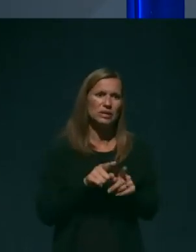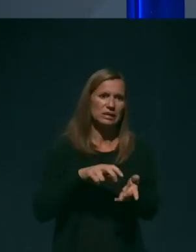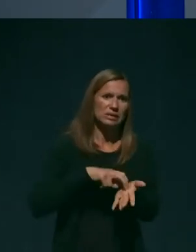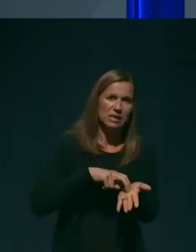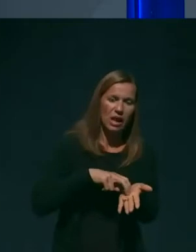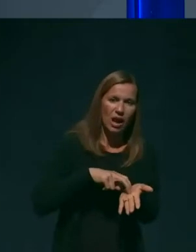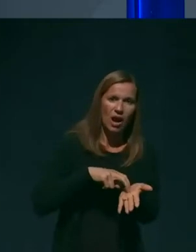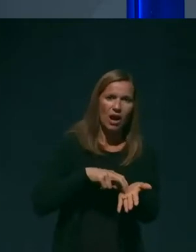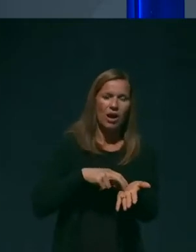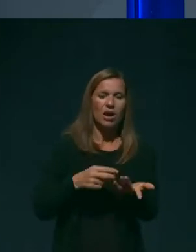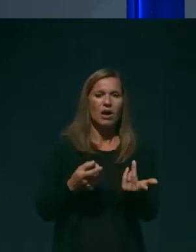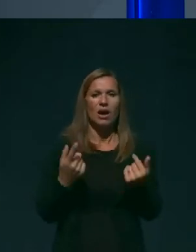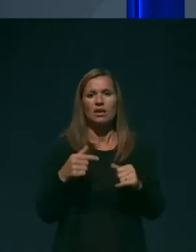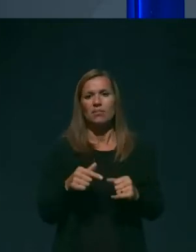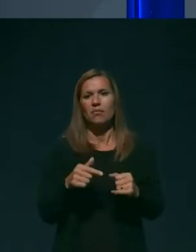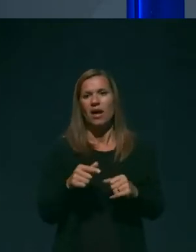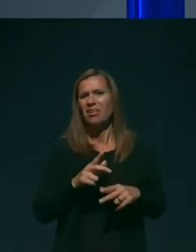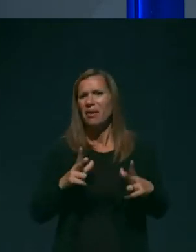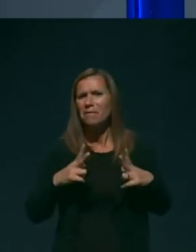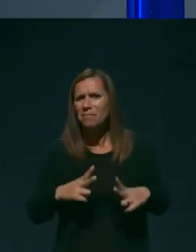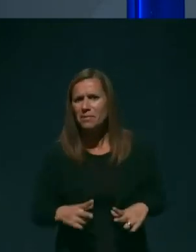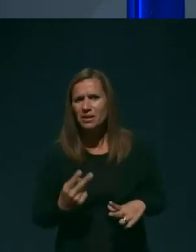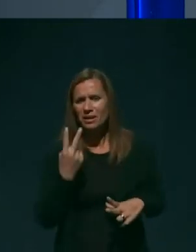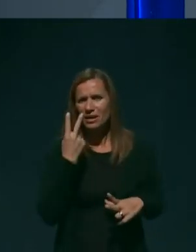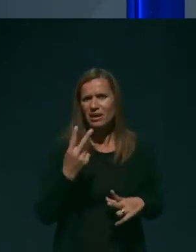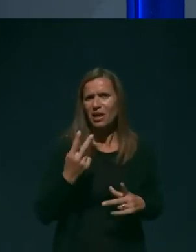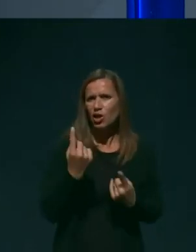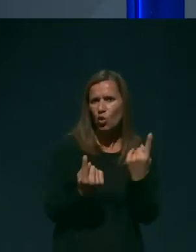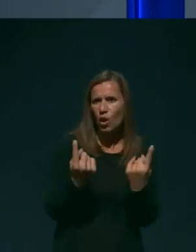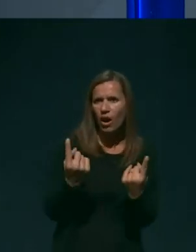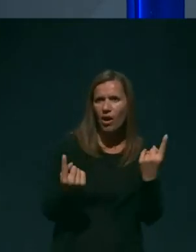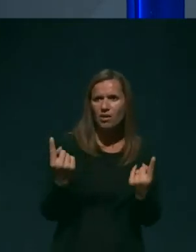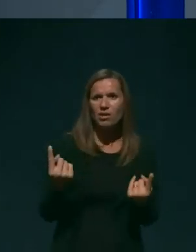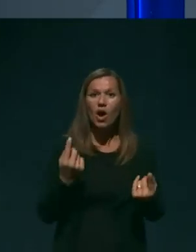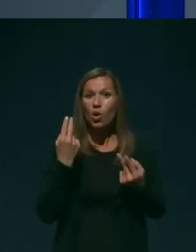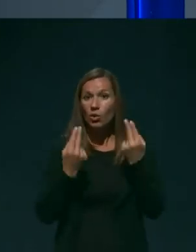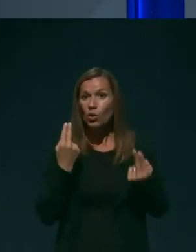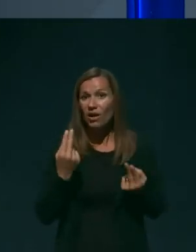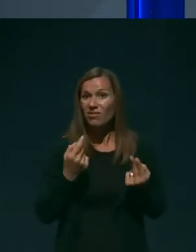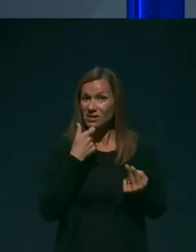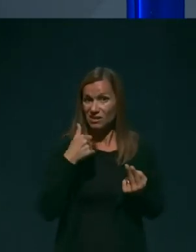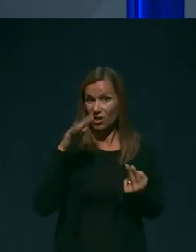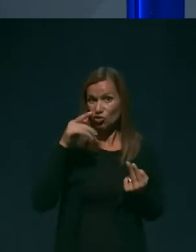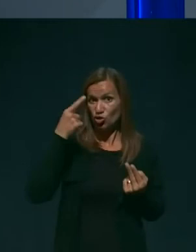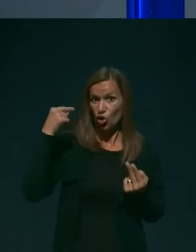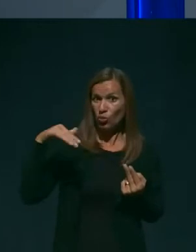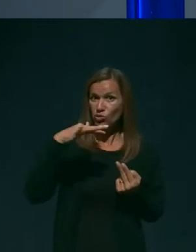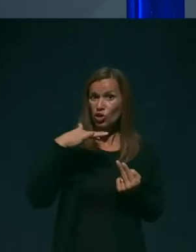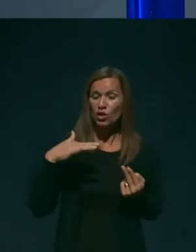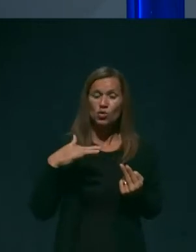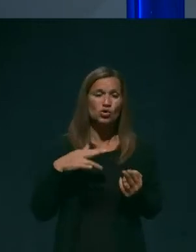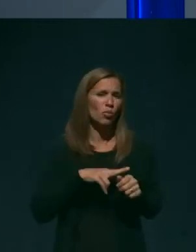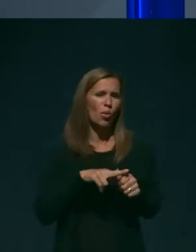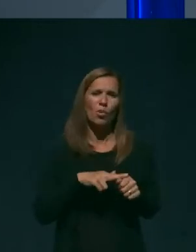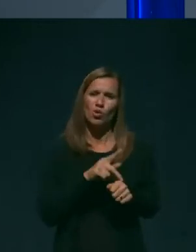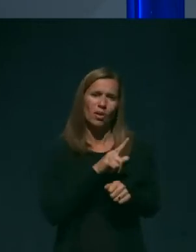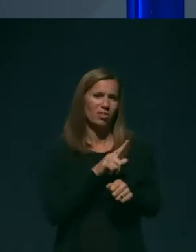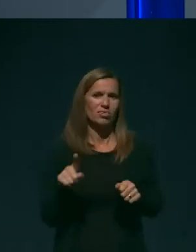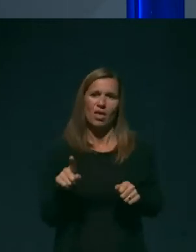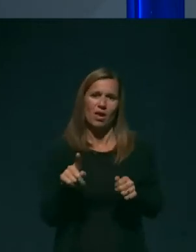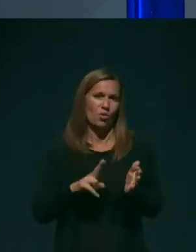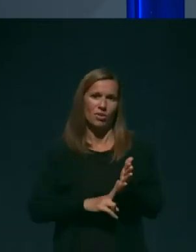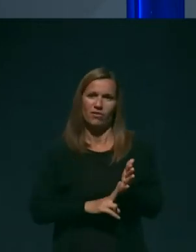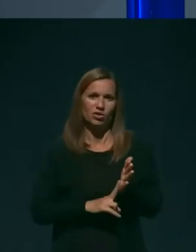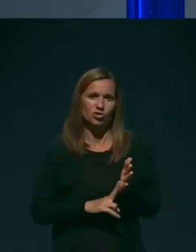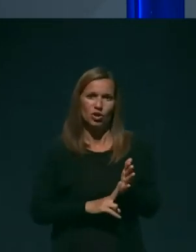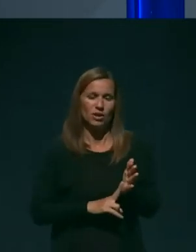ljudi, glede dogajanja in obravnave starejših občanov popolnoma neopravičene, po drugi